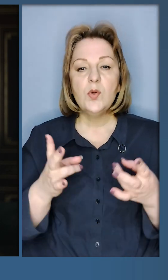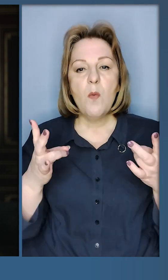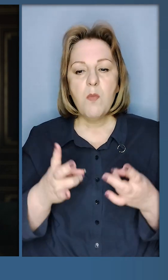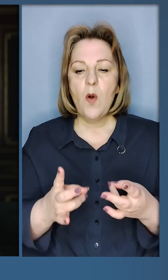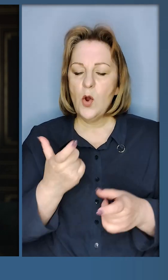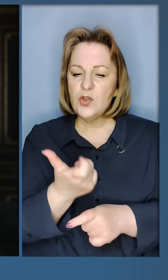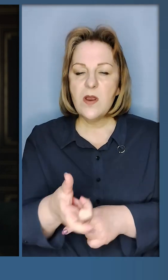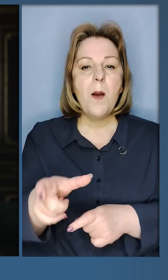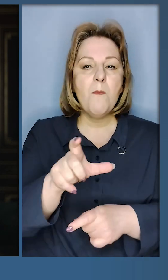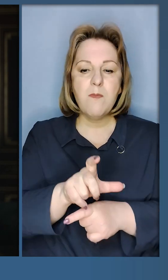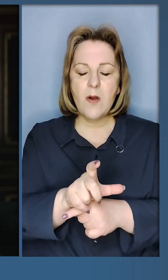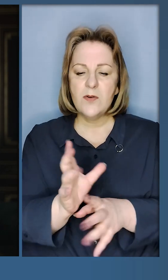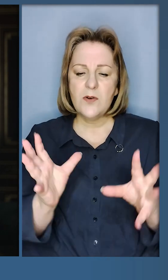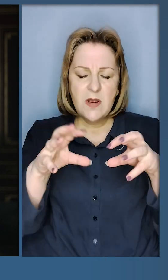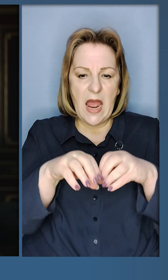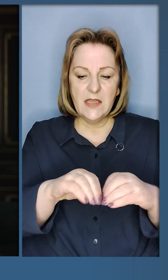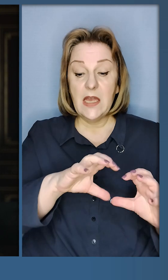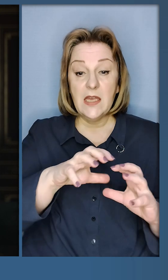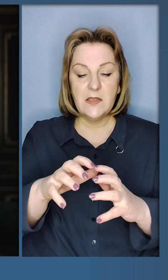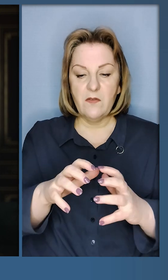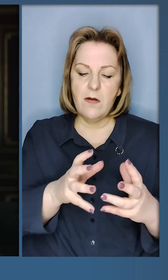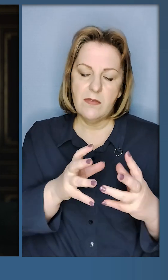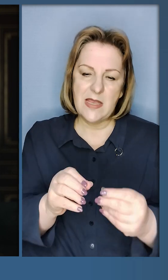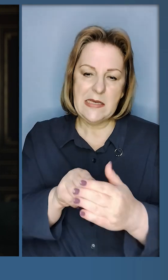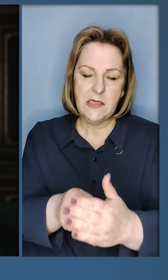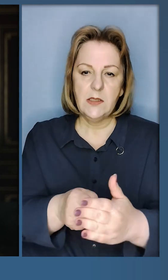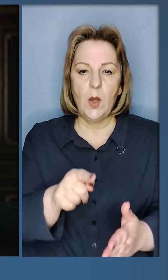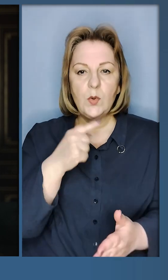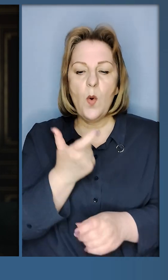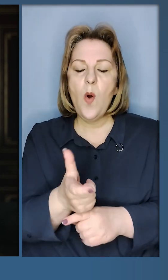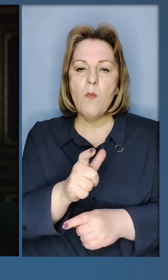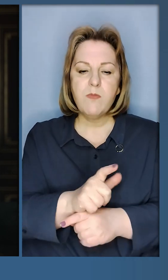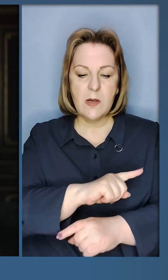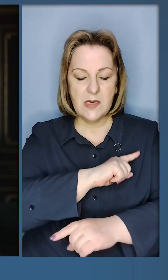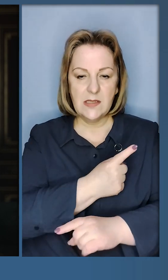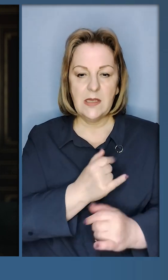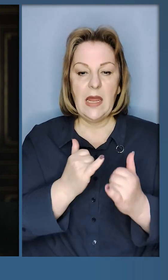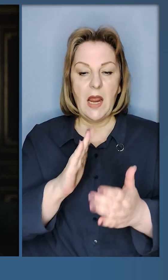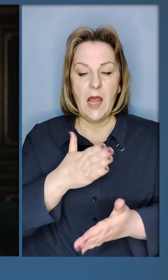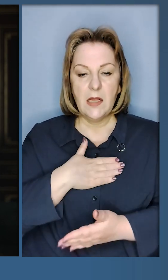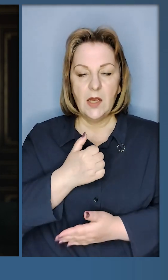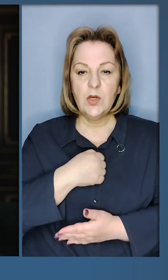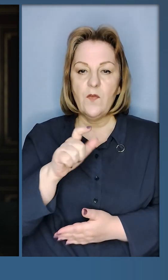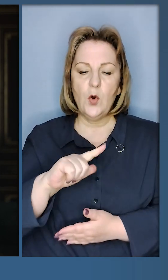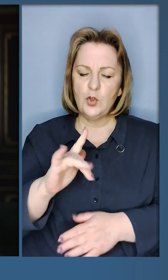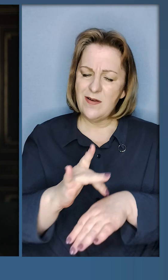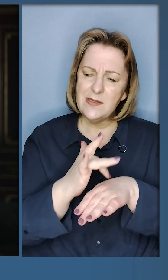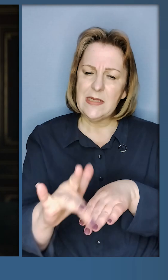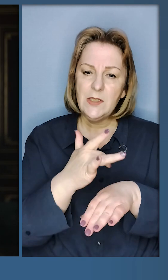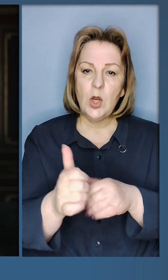що потрібно ще більше консолідації світу для тиску на Росію. Ще більше сили для наших воїнів, щоб